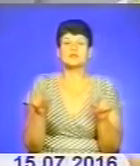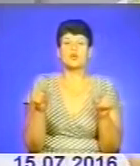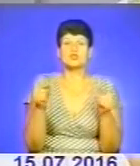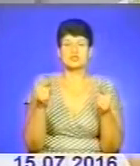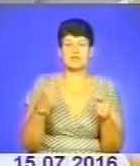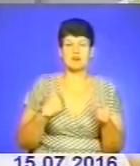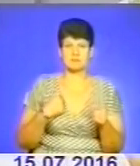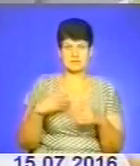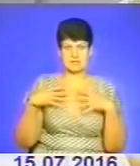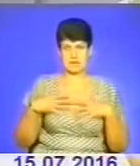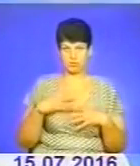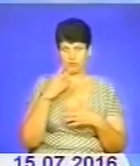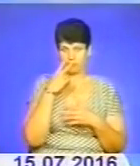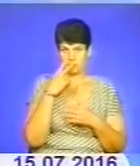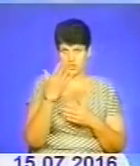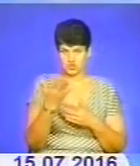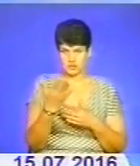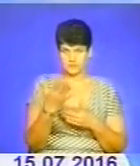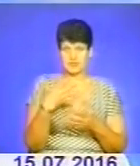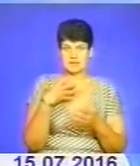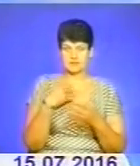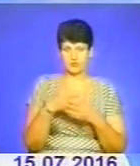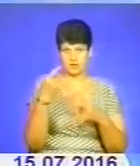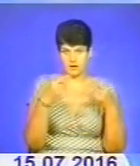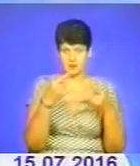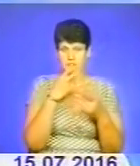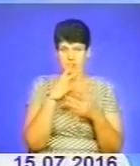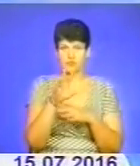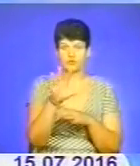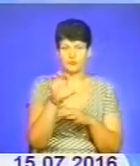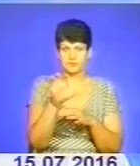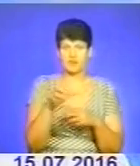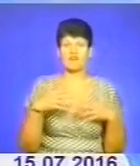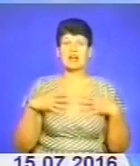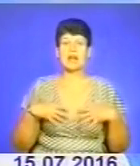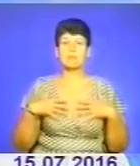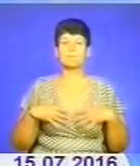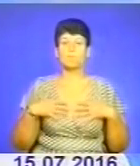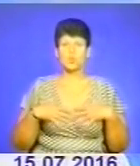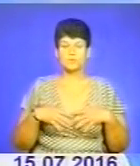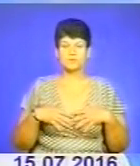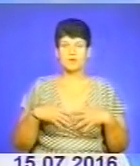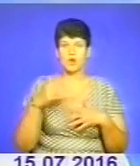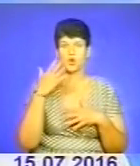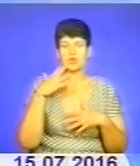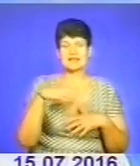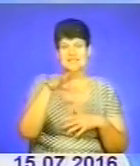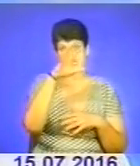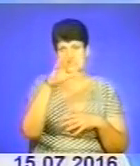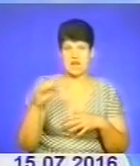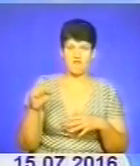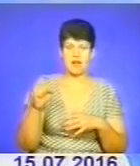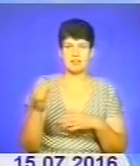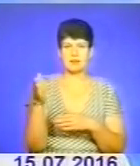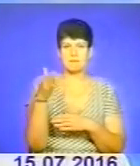Зараз ви бачите на своїх екранах світлину, яка була зроблена в Криму. Це коли зривали прапор з